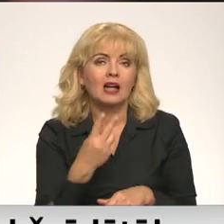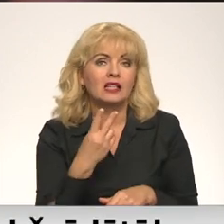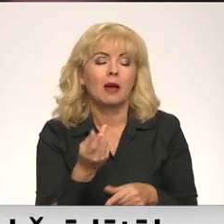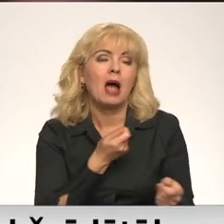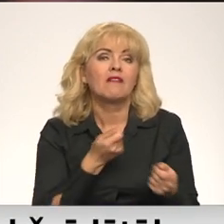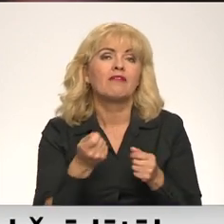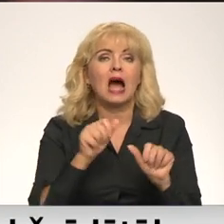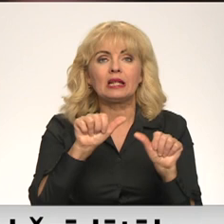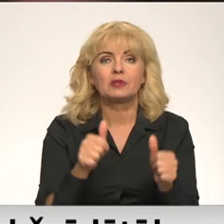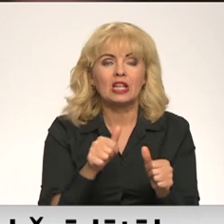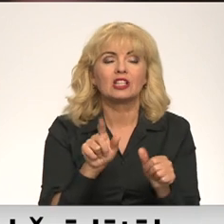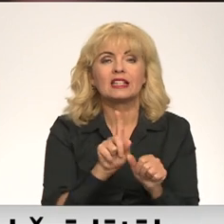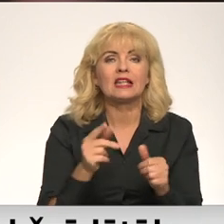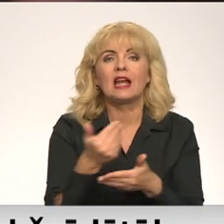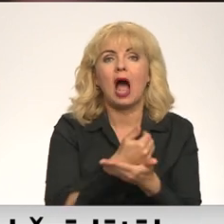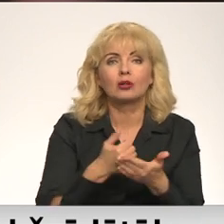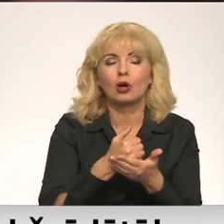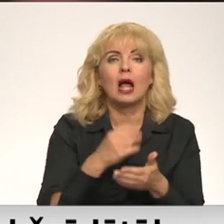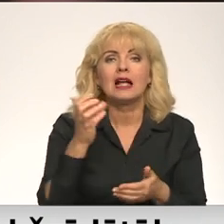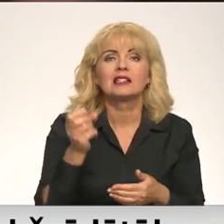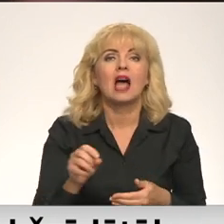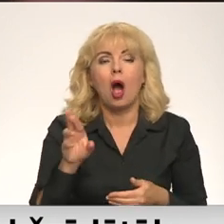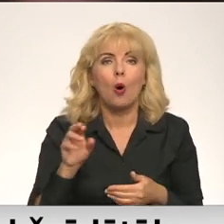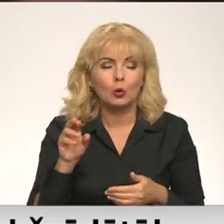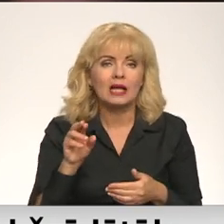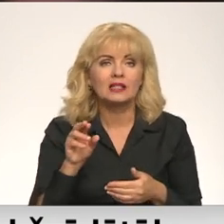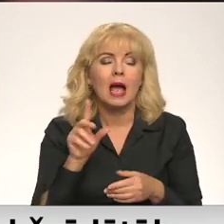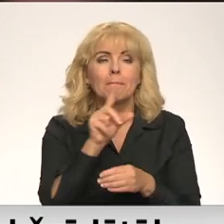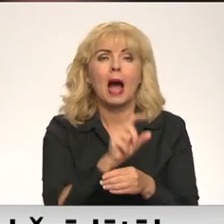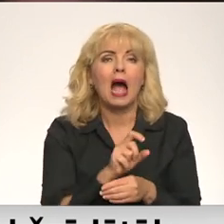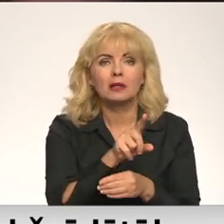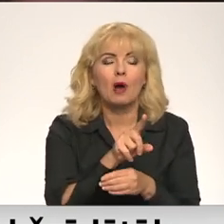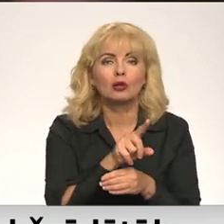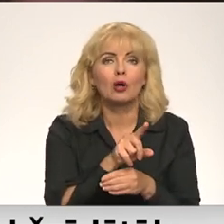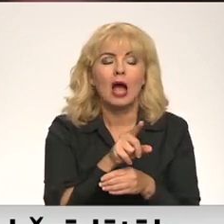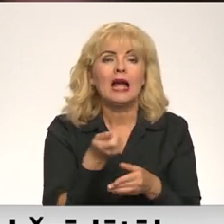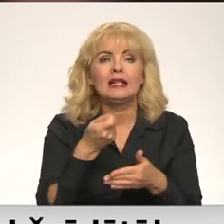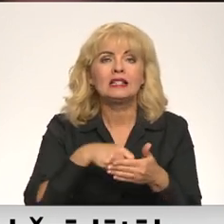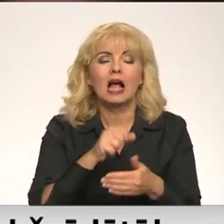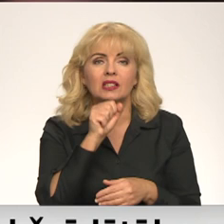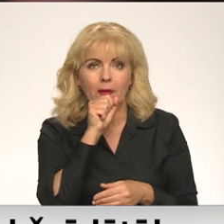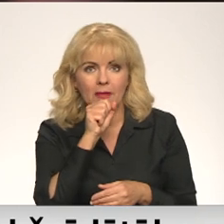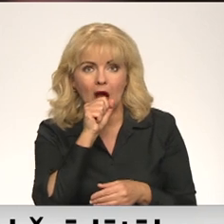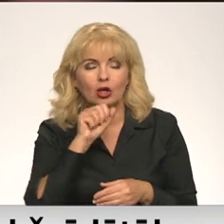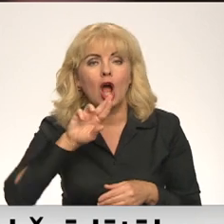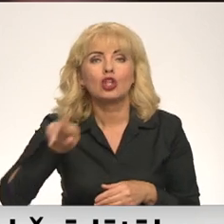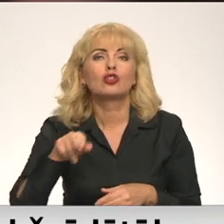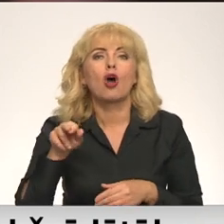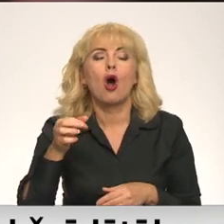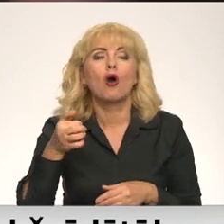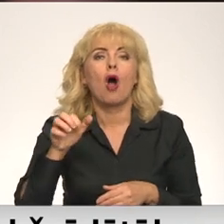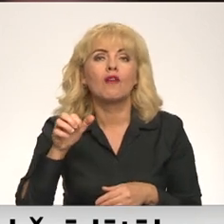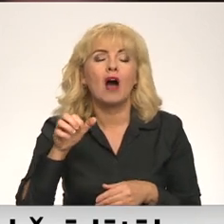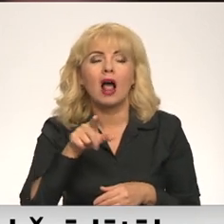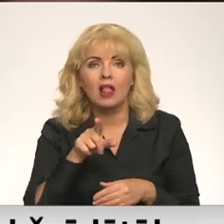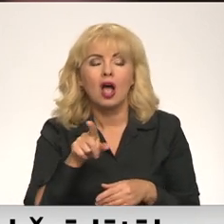vadības stils tiek atkārtots. Ja caunskungam arī mēs pārmetām pieņemsim, ka viņš slēz ārā mikrofonu ir neidolga vai savulaik domas sēdēs. Šobrīd